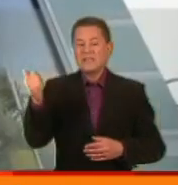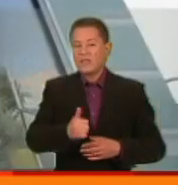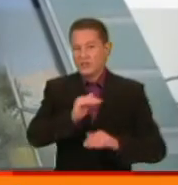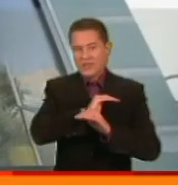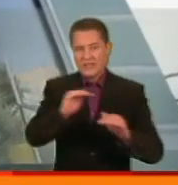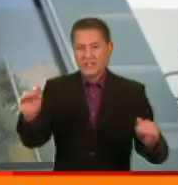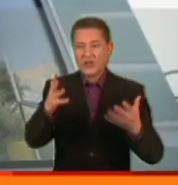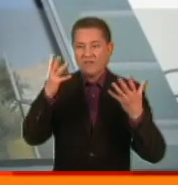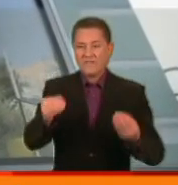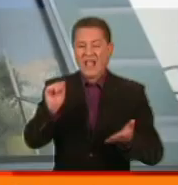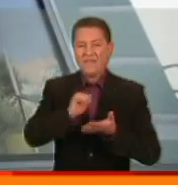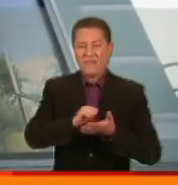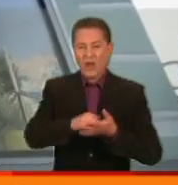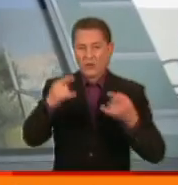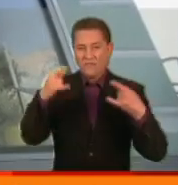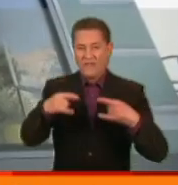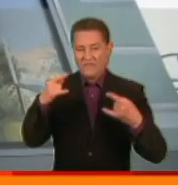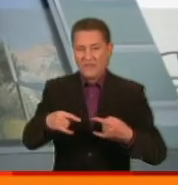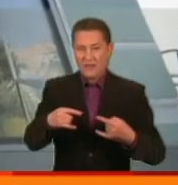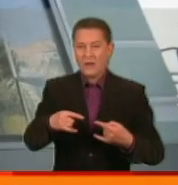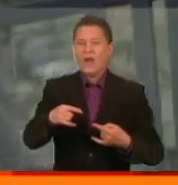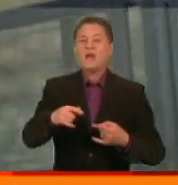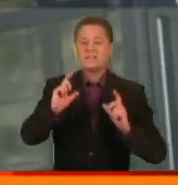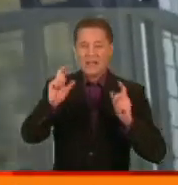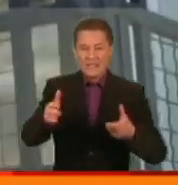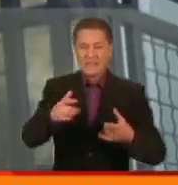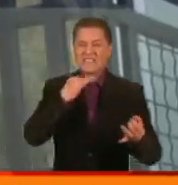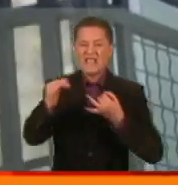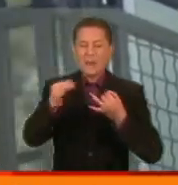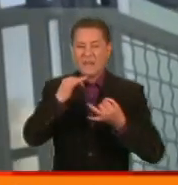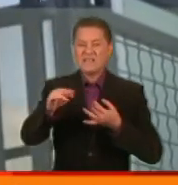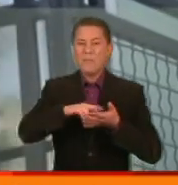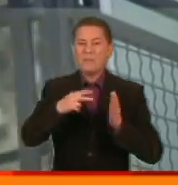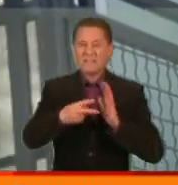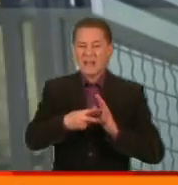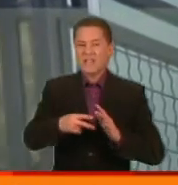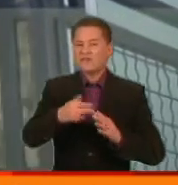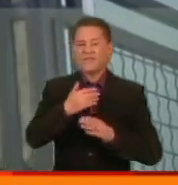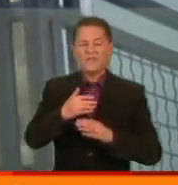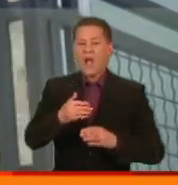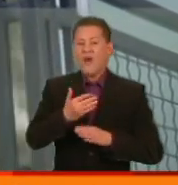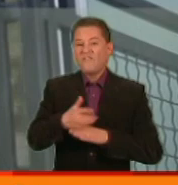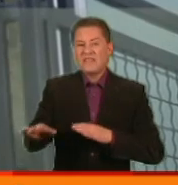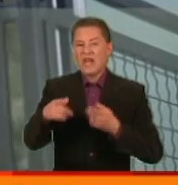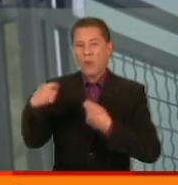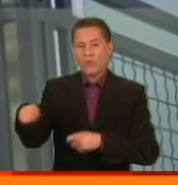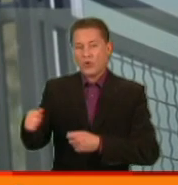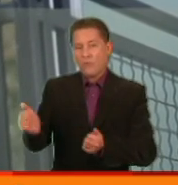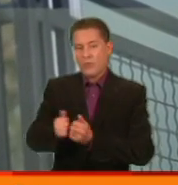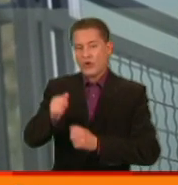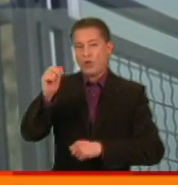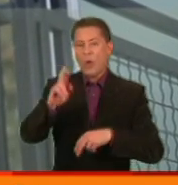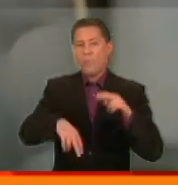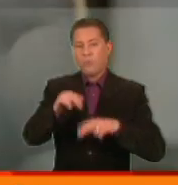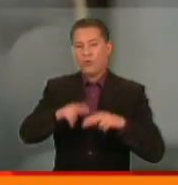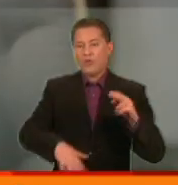І лише в день виходу циклу в ефір сам зголосився на бесіду. Її призначив не в офісі, а у відділі продажів, поряд із будмайданчиком.